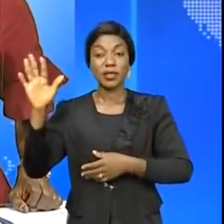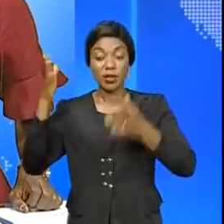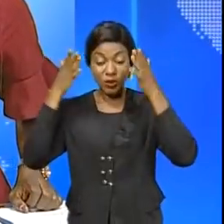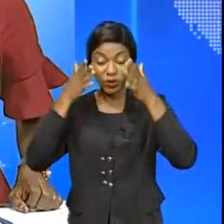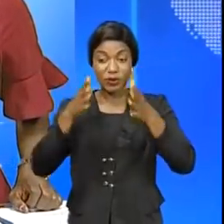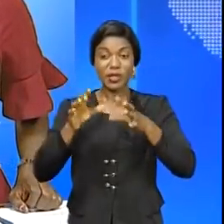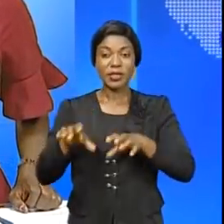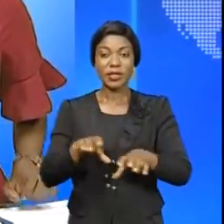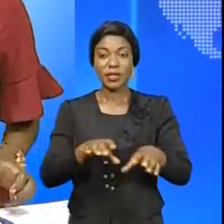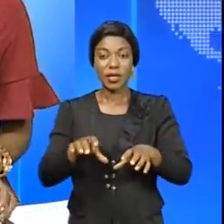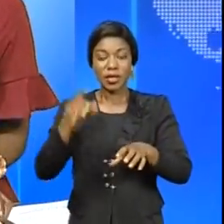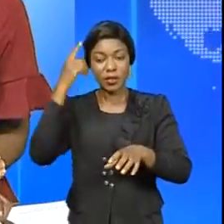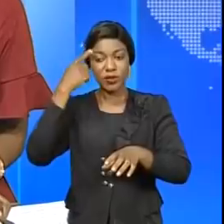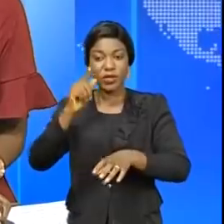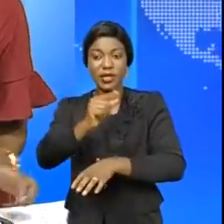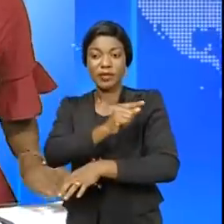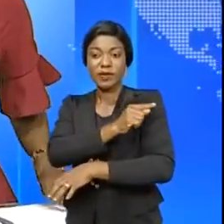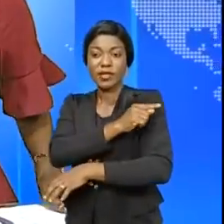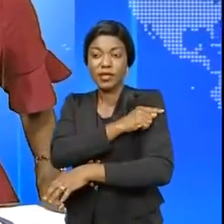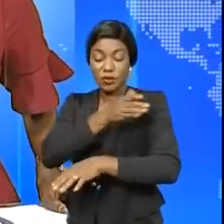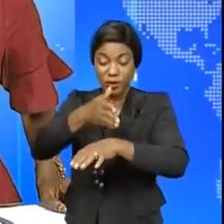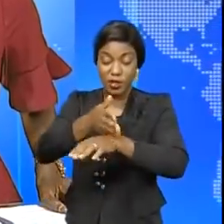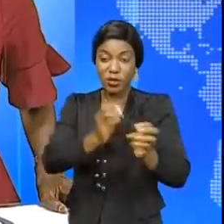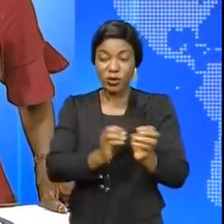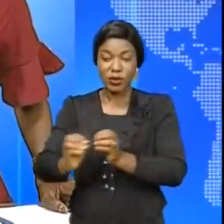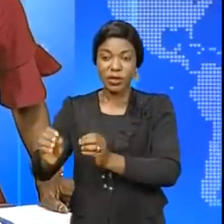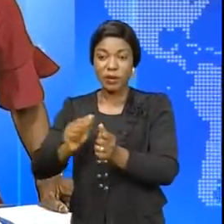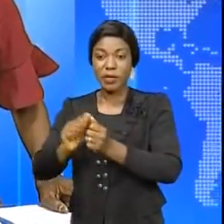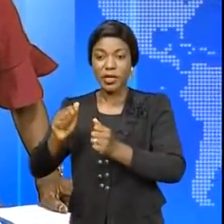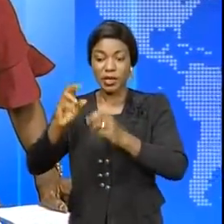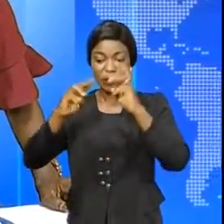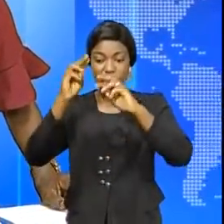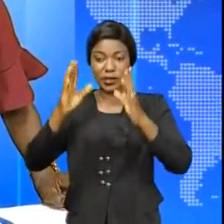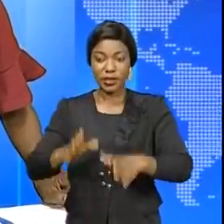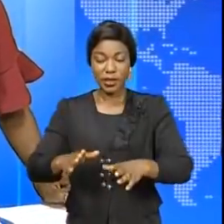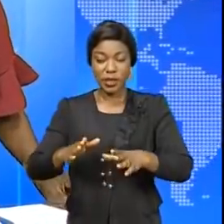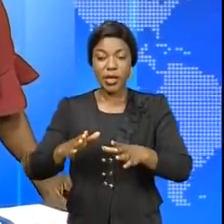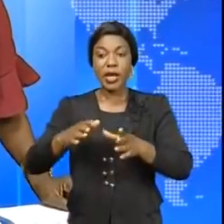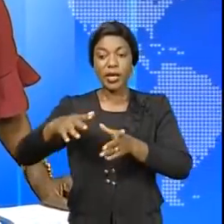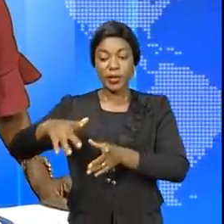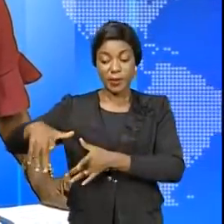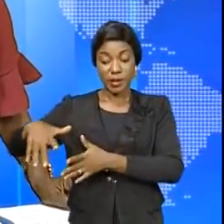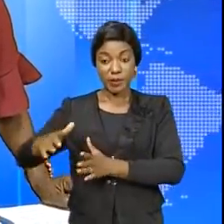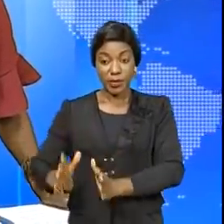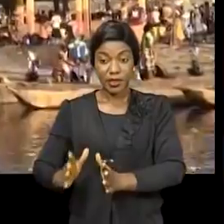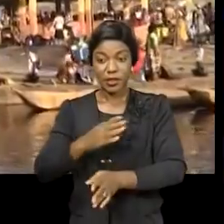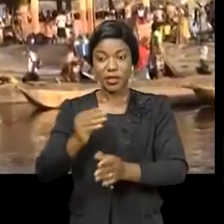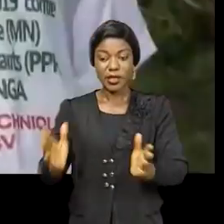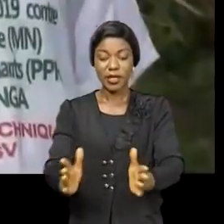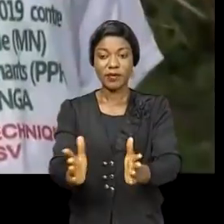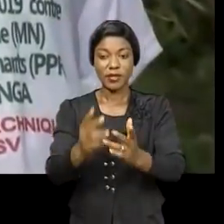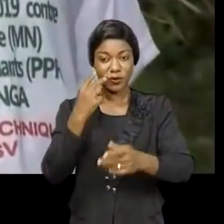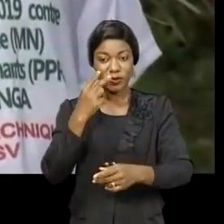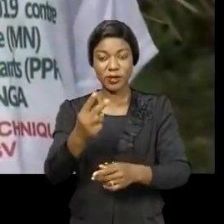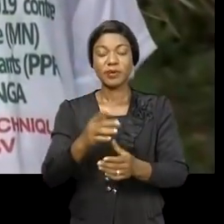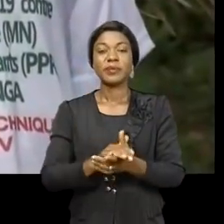activités sur la vaccination des bétails organisées par le ministère de Pêche et Élevage le week-end dernier. Lancée